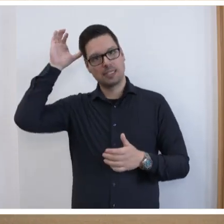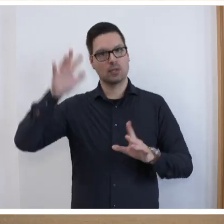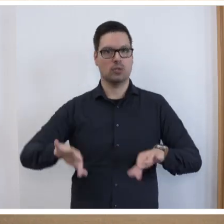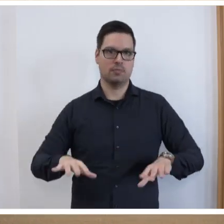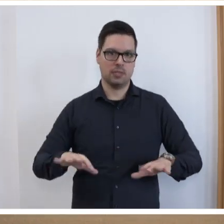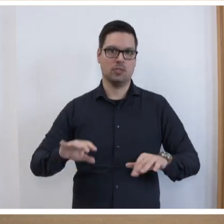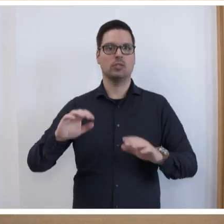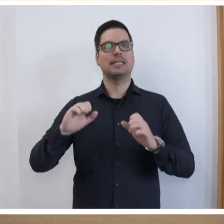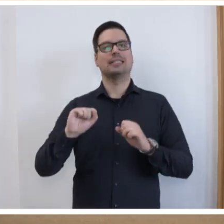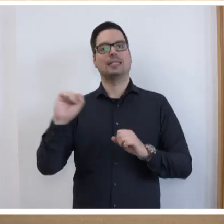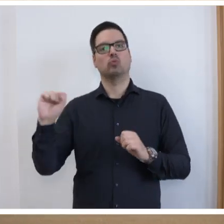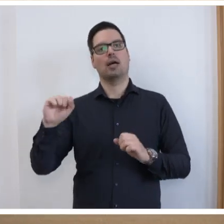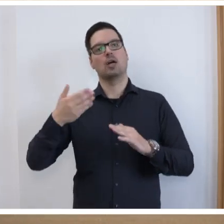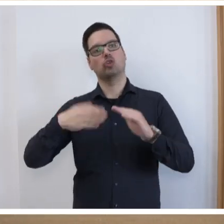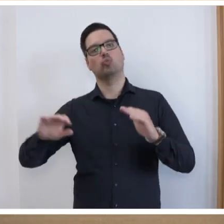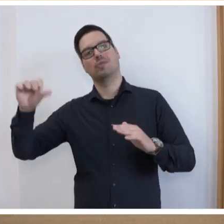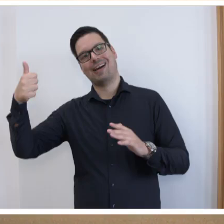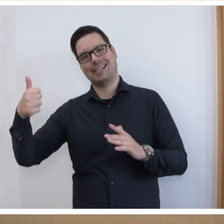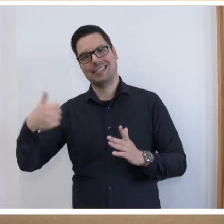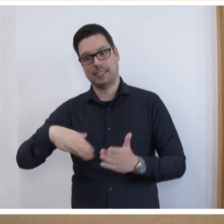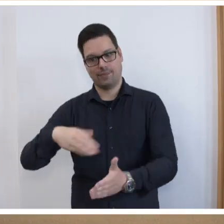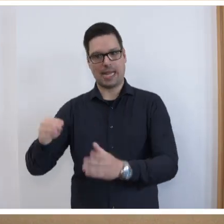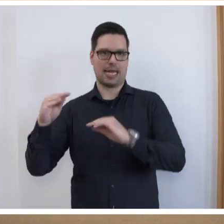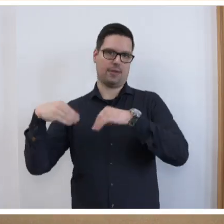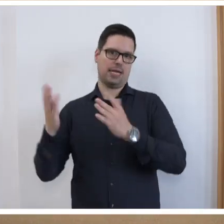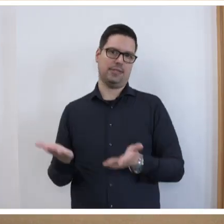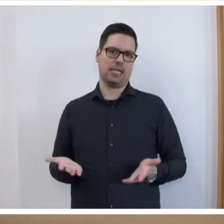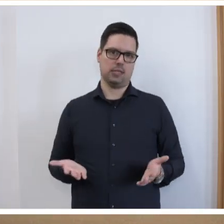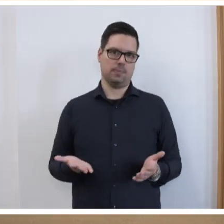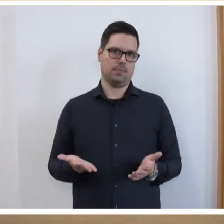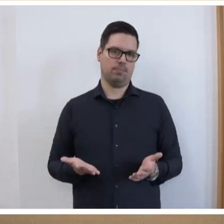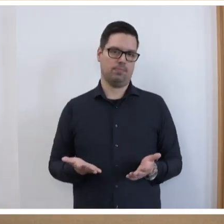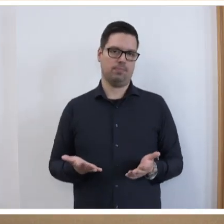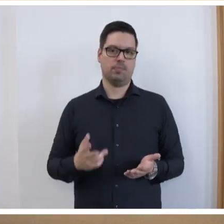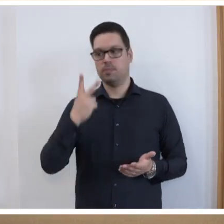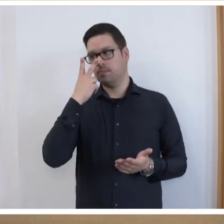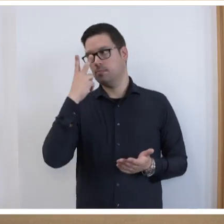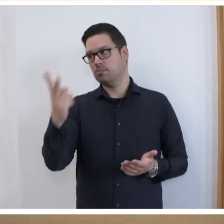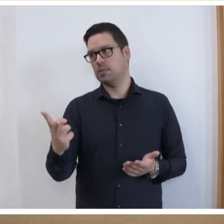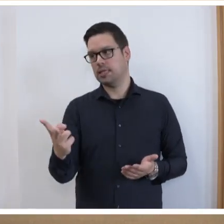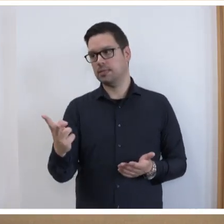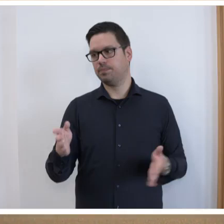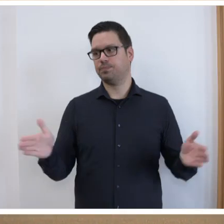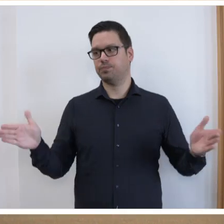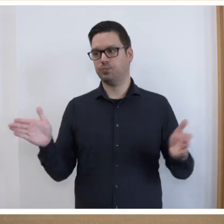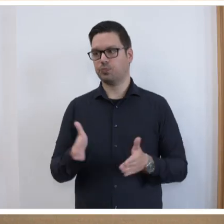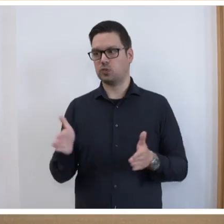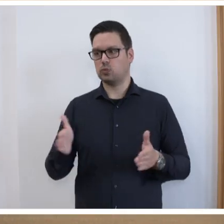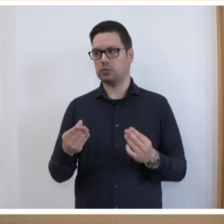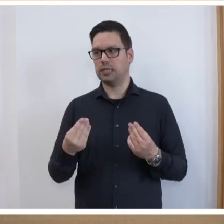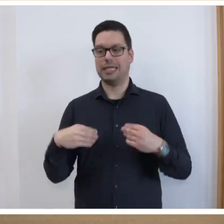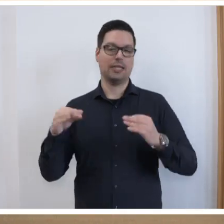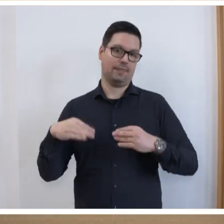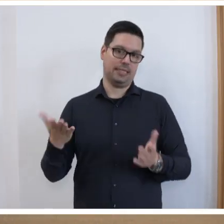Sekundarstufe 1 weiter qualifiziert. Und an der Stelle sei mir der Blick trotzdem auch ganz kurz auf die quantitativen